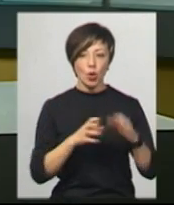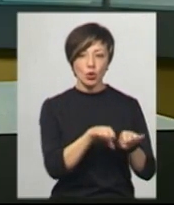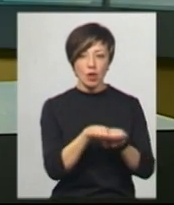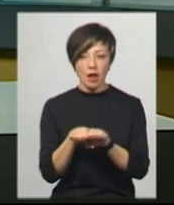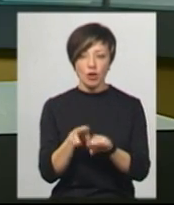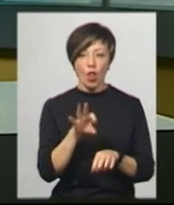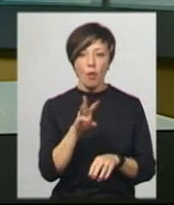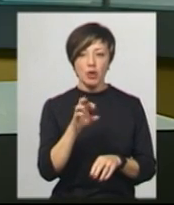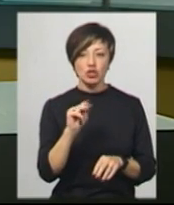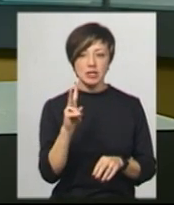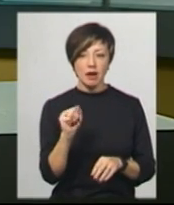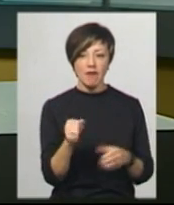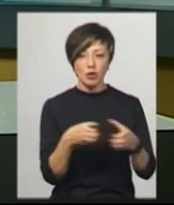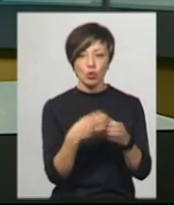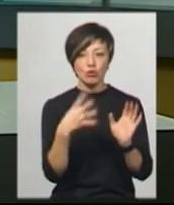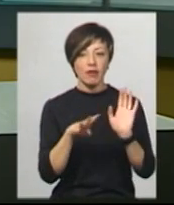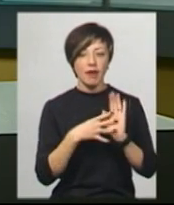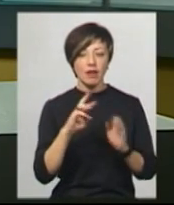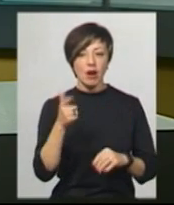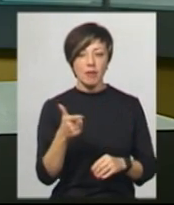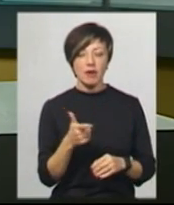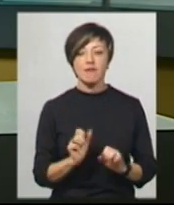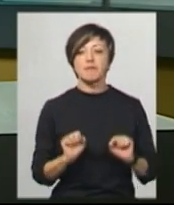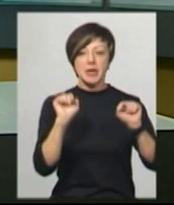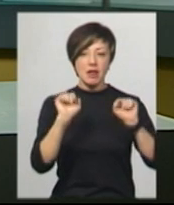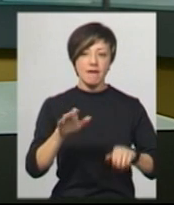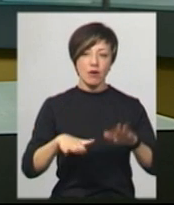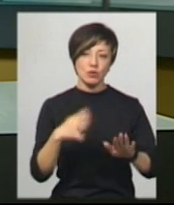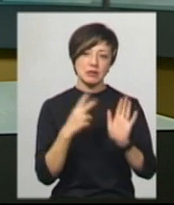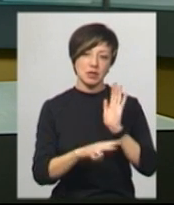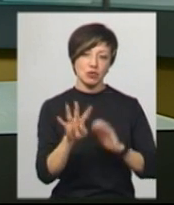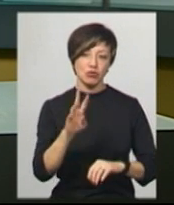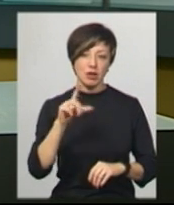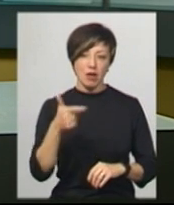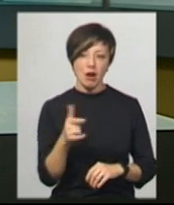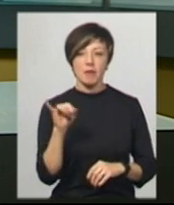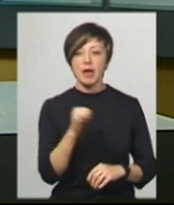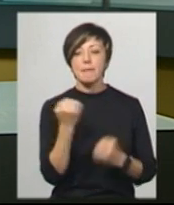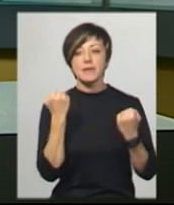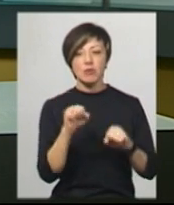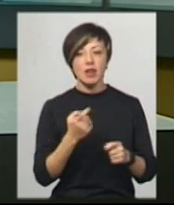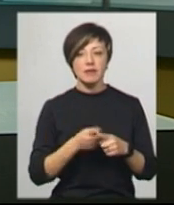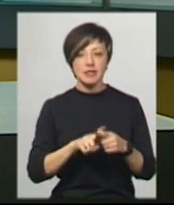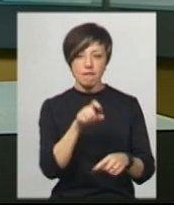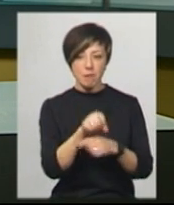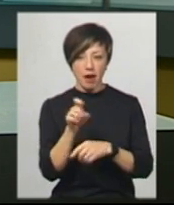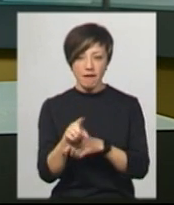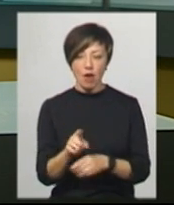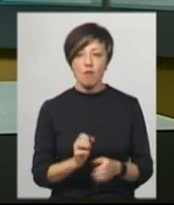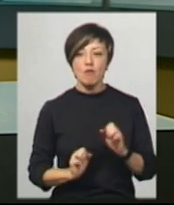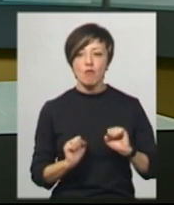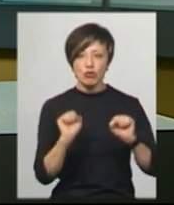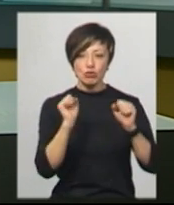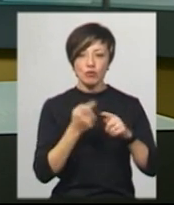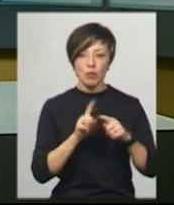Ломачинська. В категорії 49 кг у ривку підняла вагу 74 кг та перемогла у цій вправі. У поштовху